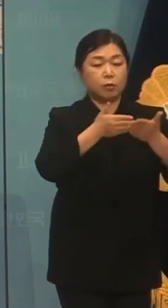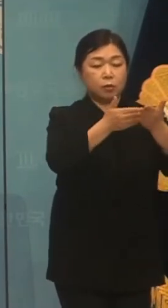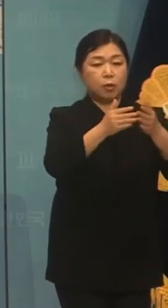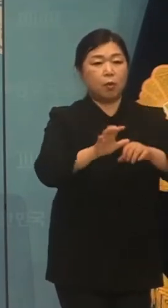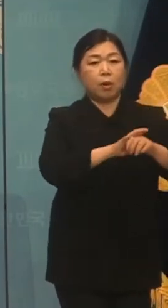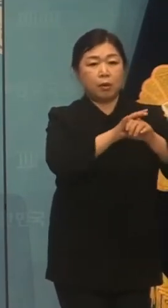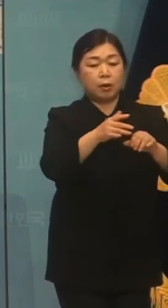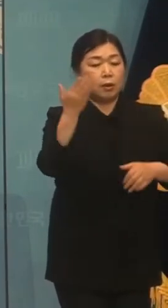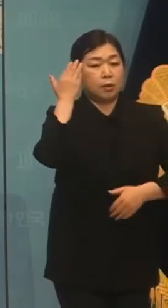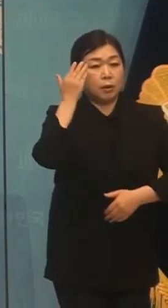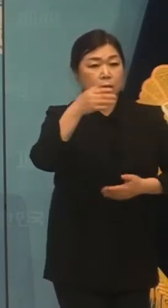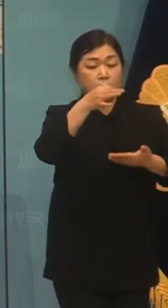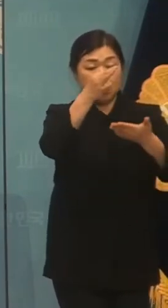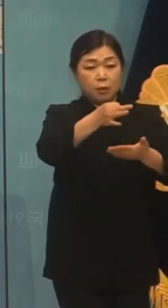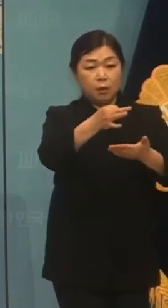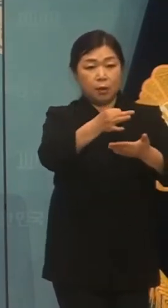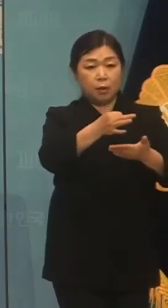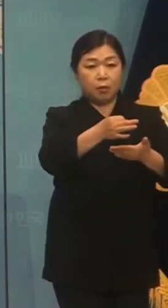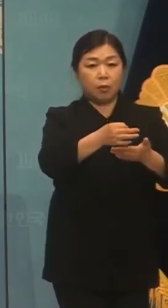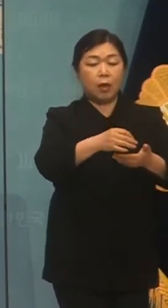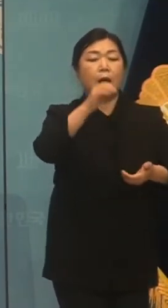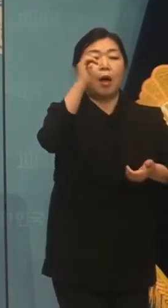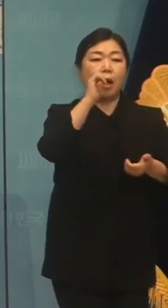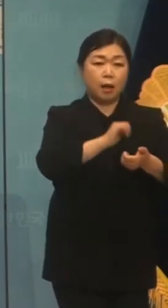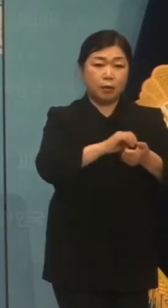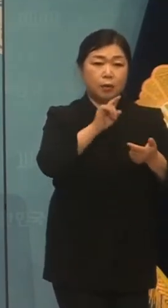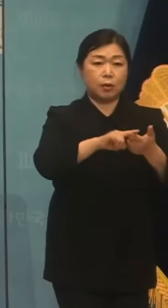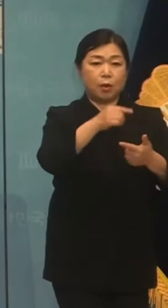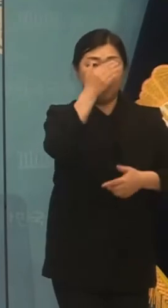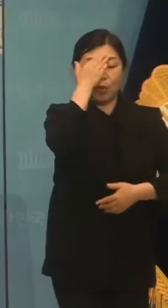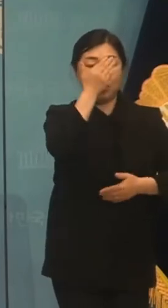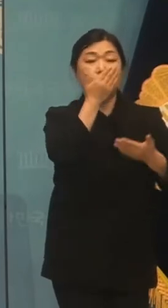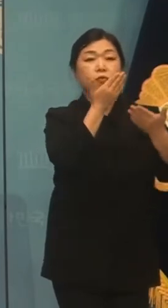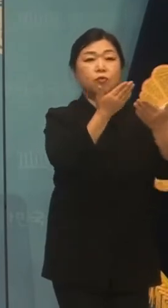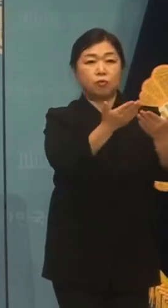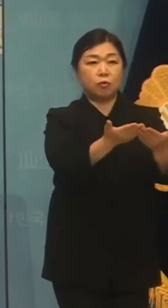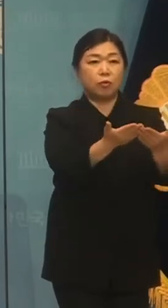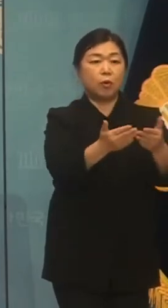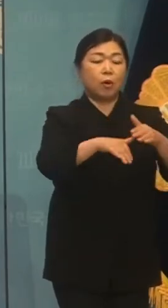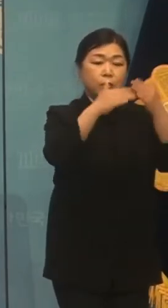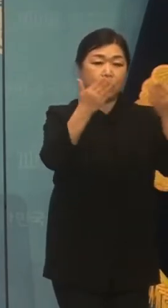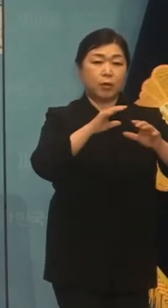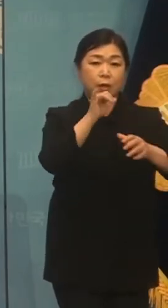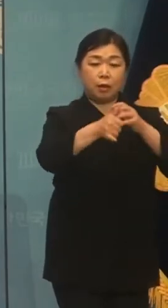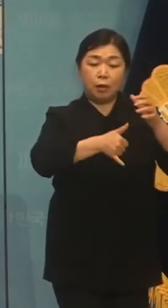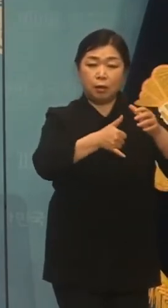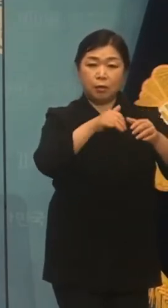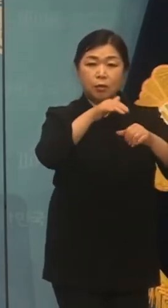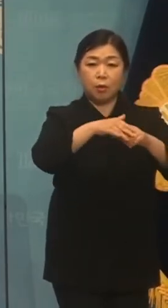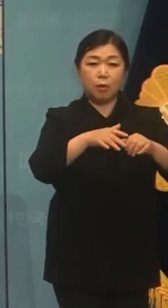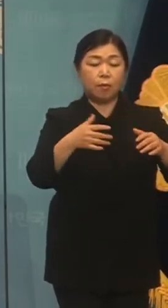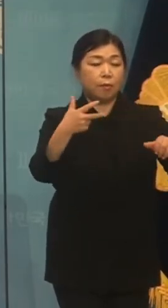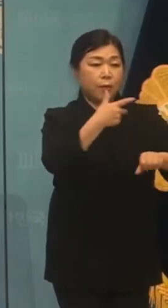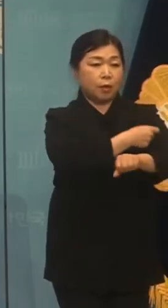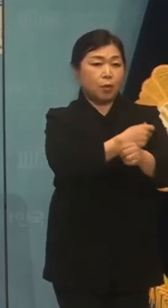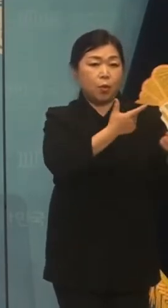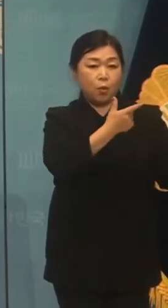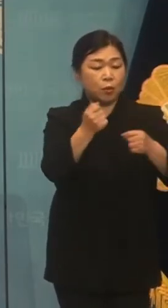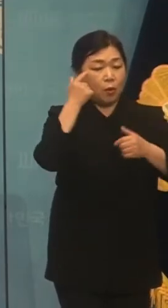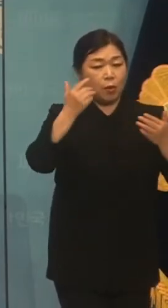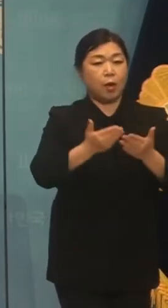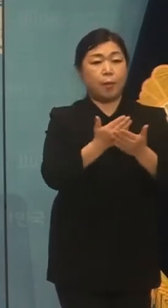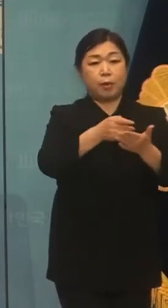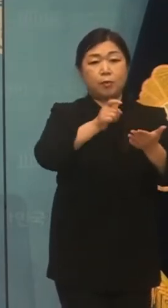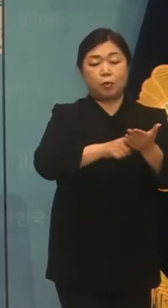지식재산권 탄시적 면제 지지 및 전세계적 백신 공동개발 축복 결의안 등